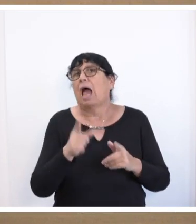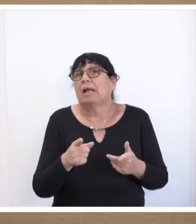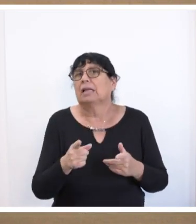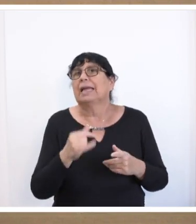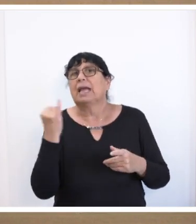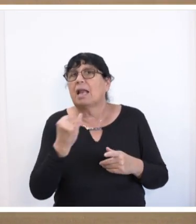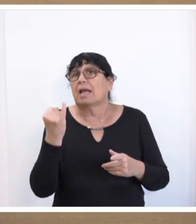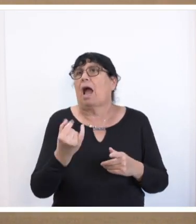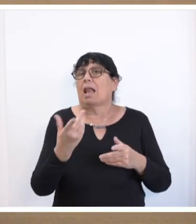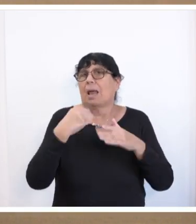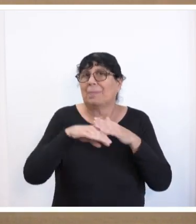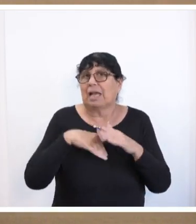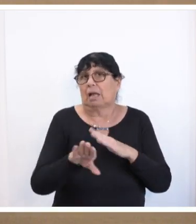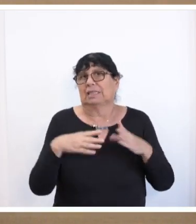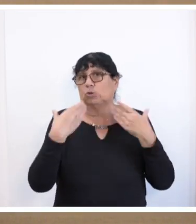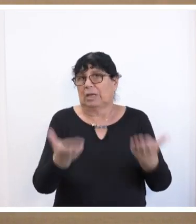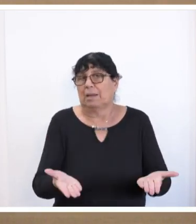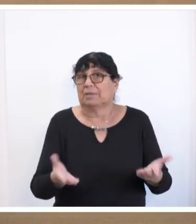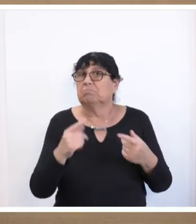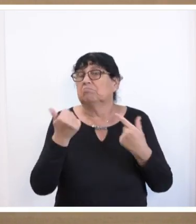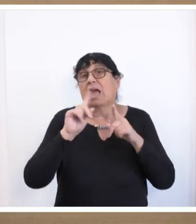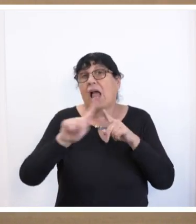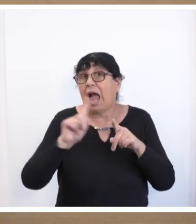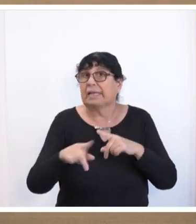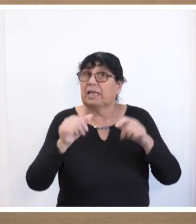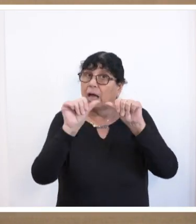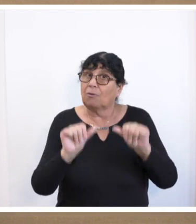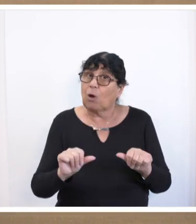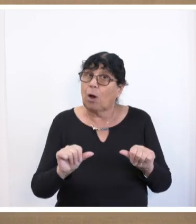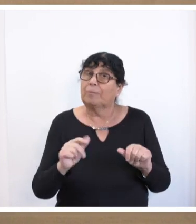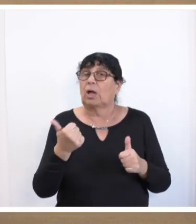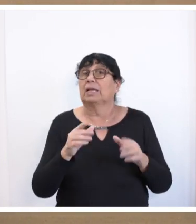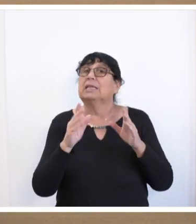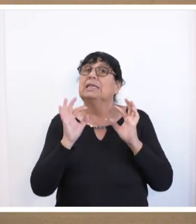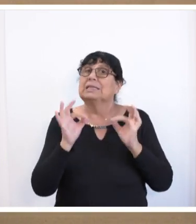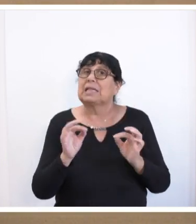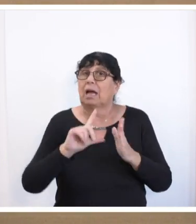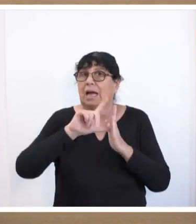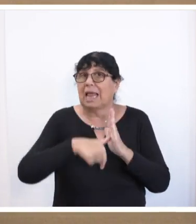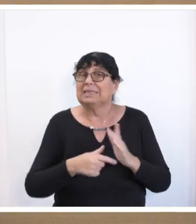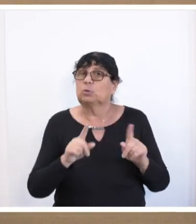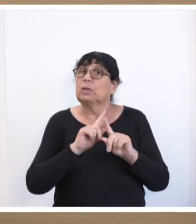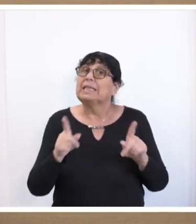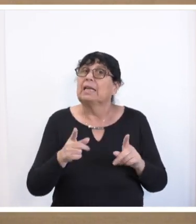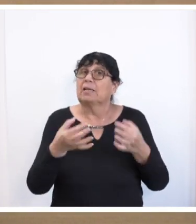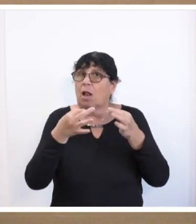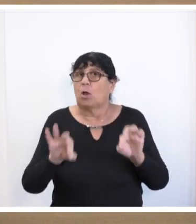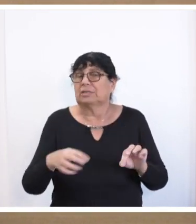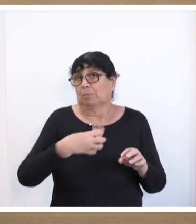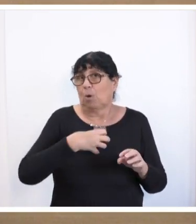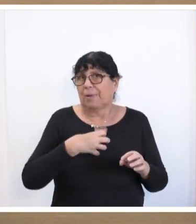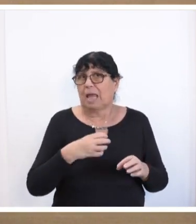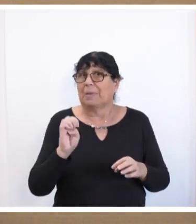Asylbewerber zu geben. Eine auf andere Weise wie durch reine Sachleistung nicht zu lösendes Problem in der EU, wo die